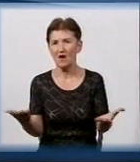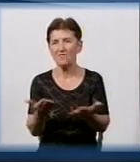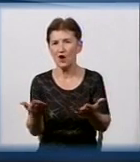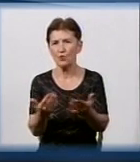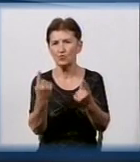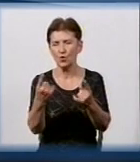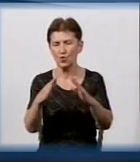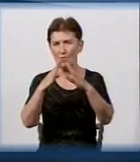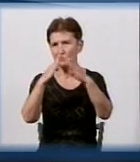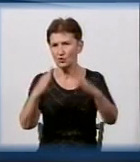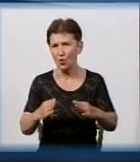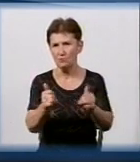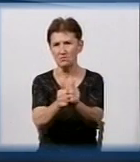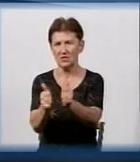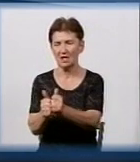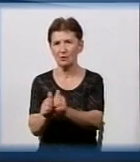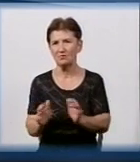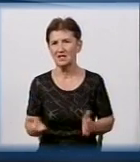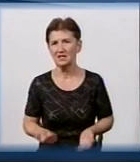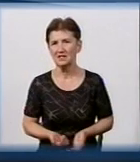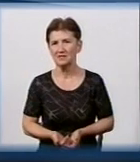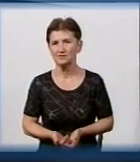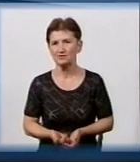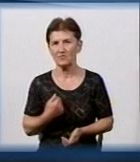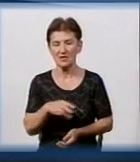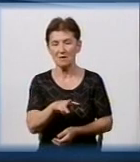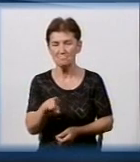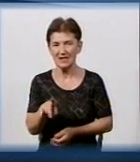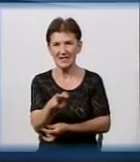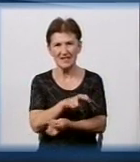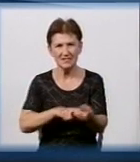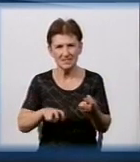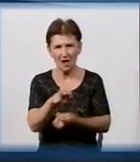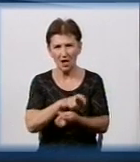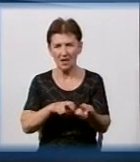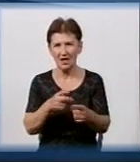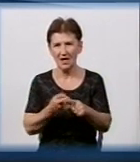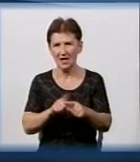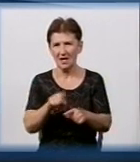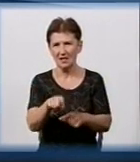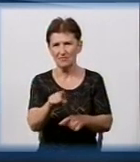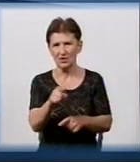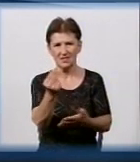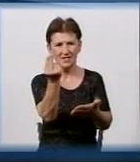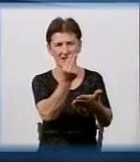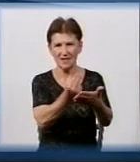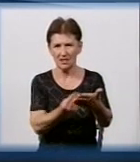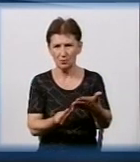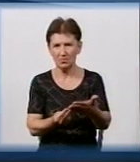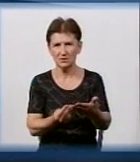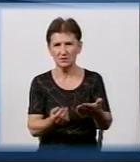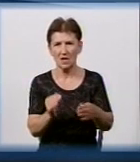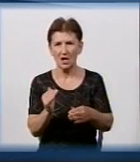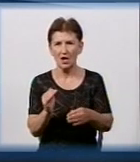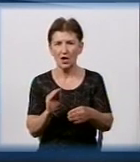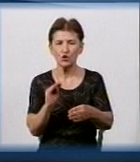біля якогось будинку? Не, ми искали ці надписи. По ходу акції ми доповнительно знаходили